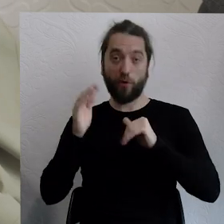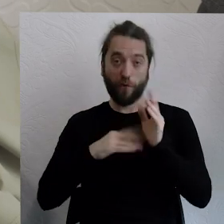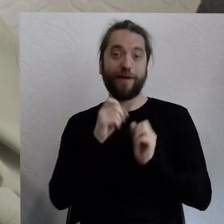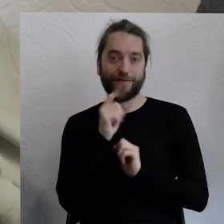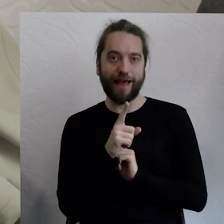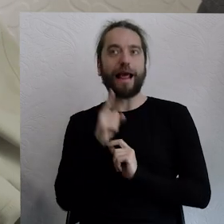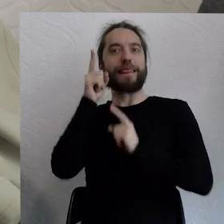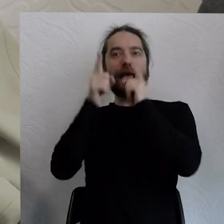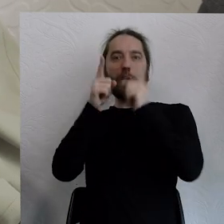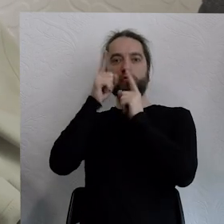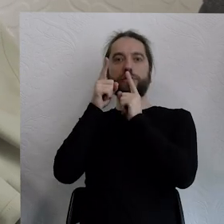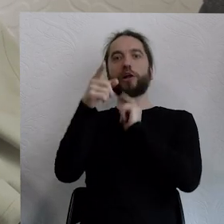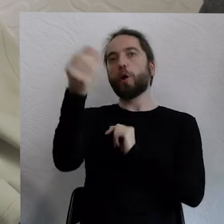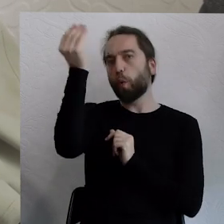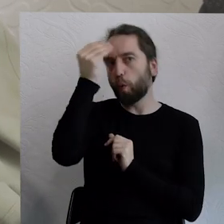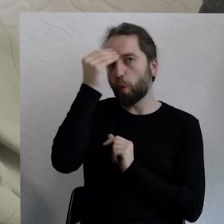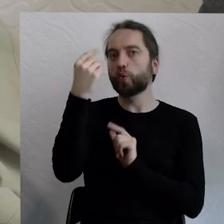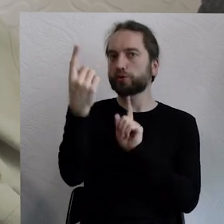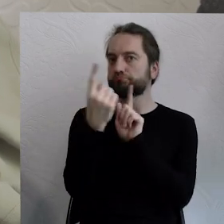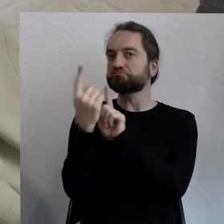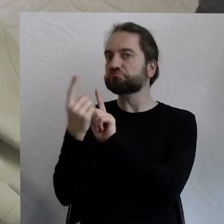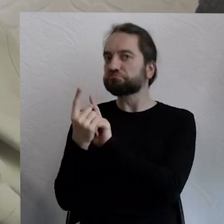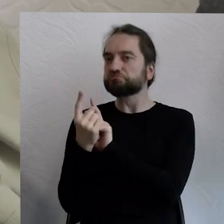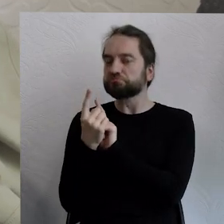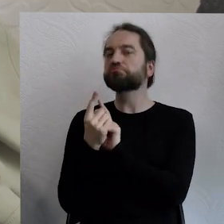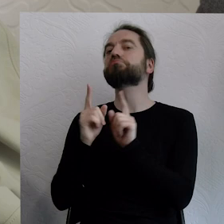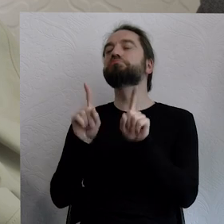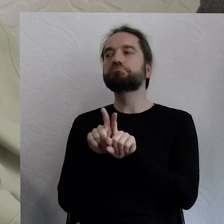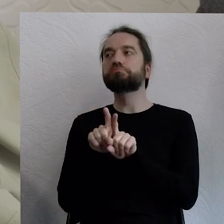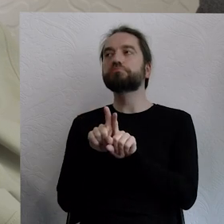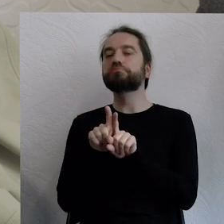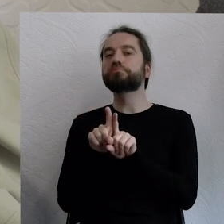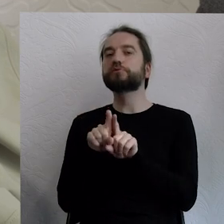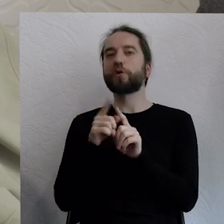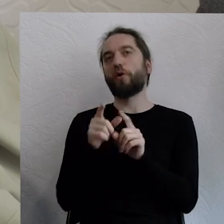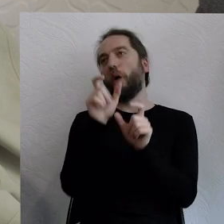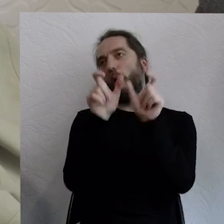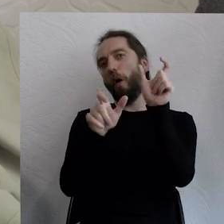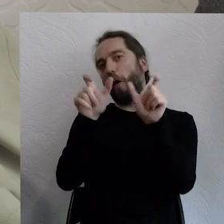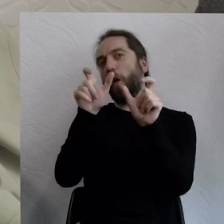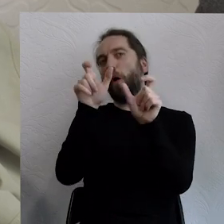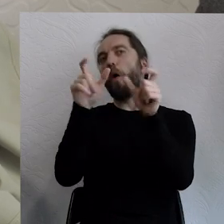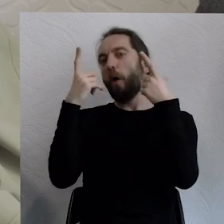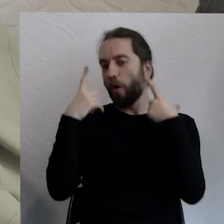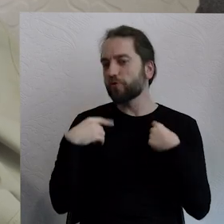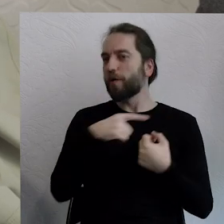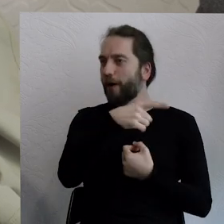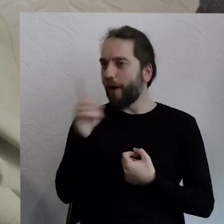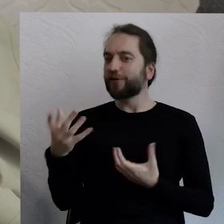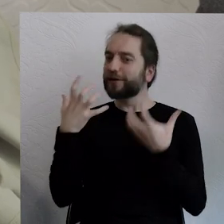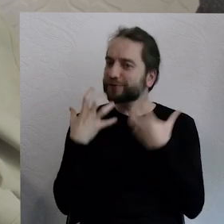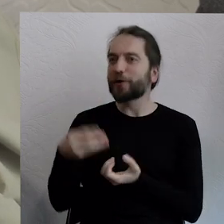nauczyciel i celowo tak genderowo to kształtuje. Tylko są to po prostu osoby, które chcą zyskiwać wiedzę,